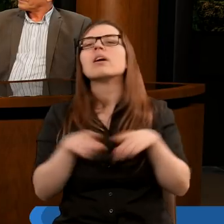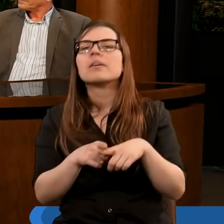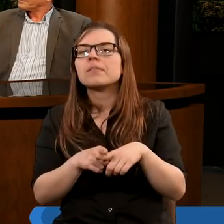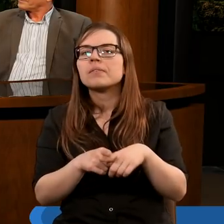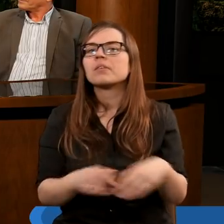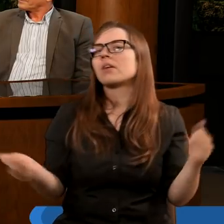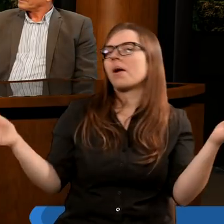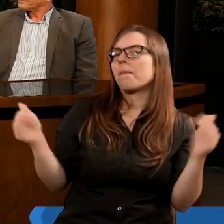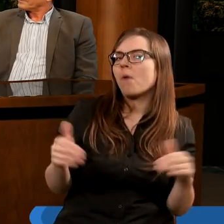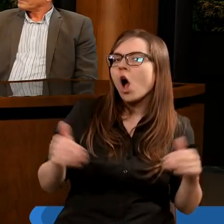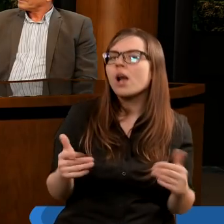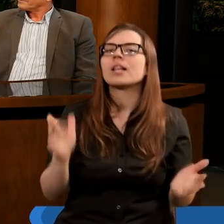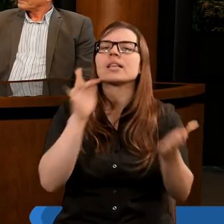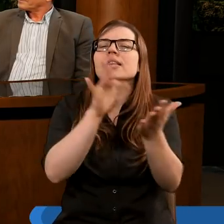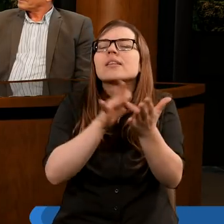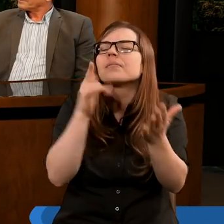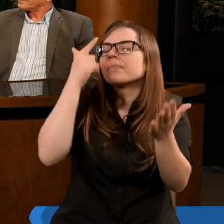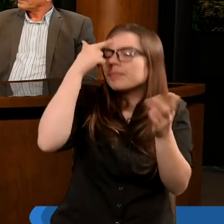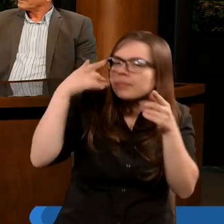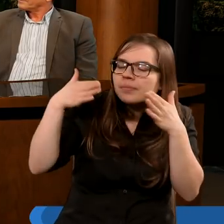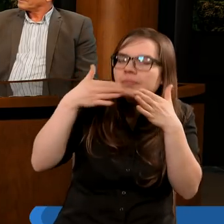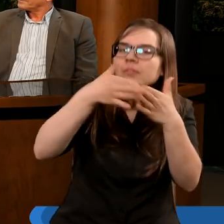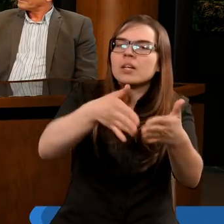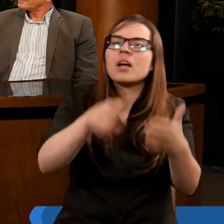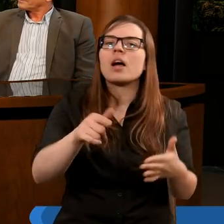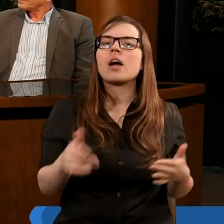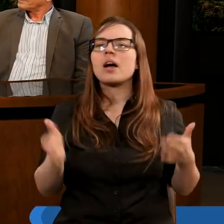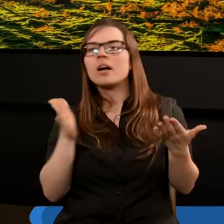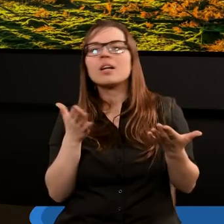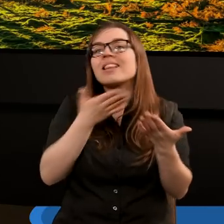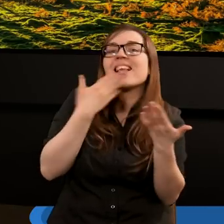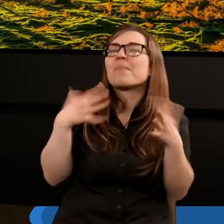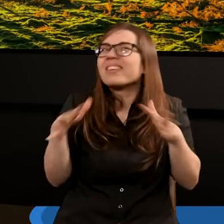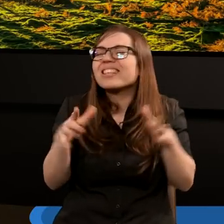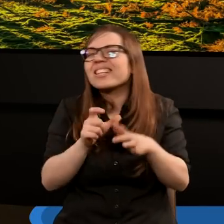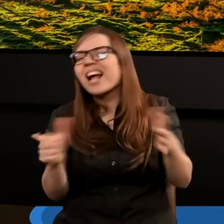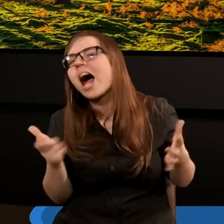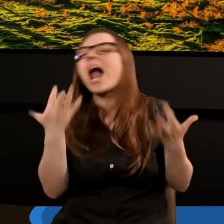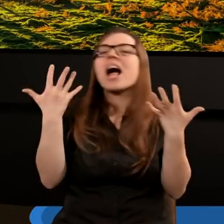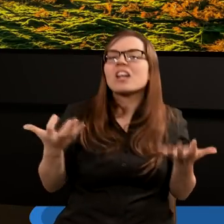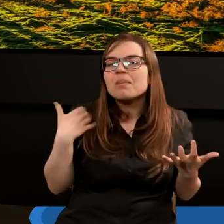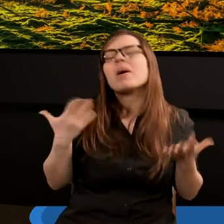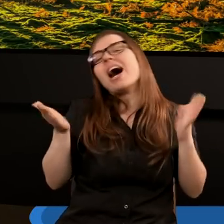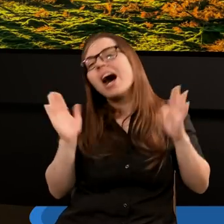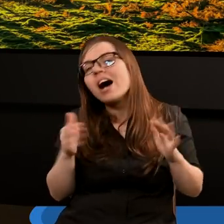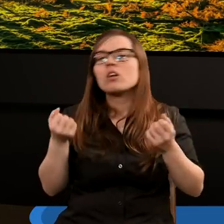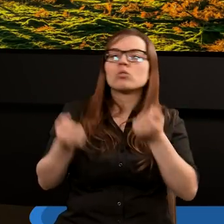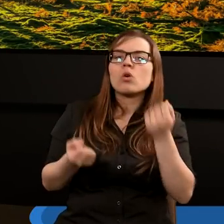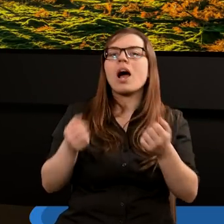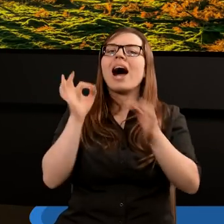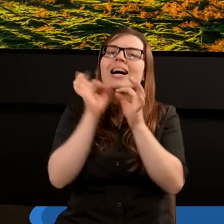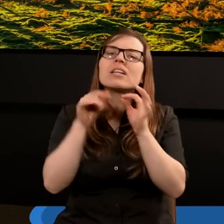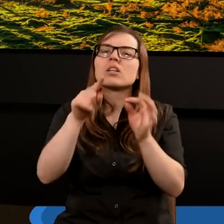mogliśmy dotknąć, przecież nie mieliśmy może tyle czasu, ile chcielibyśmy, tego